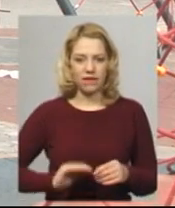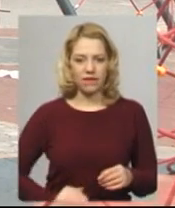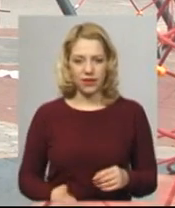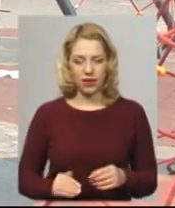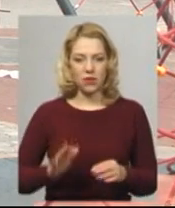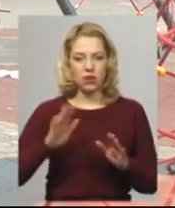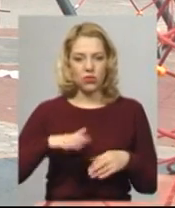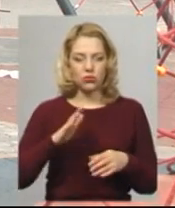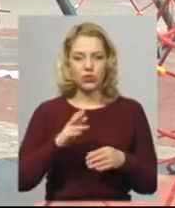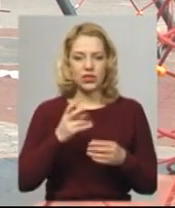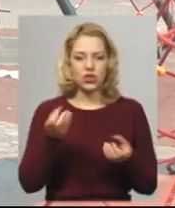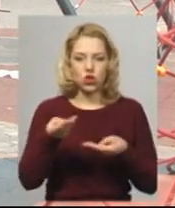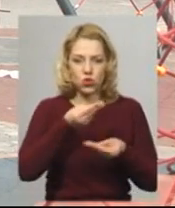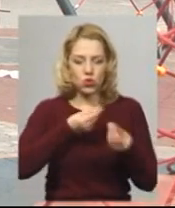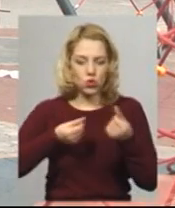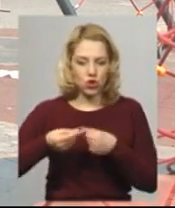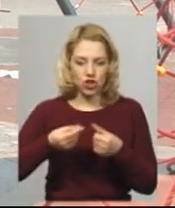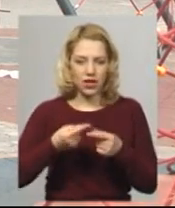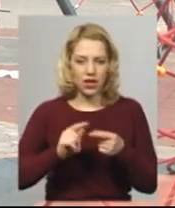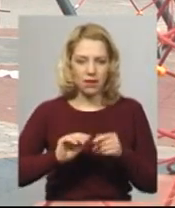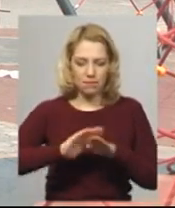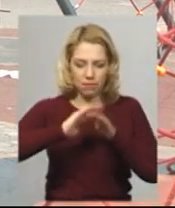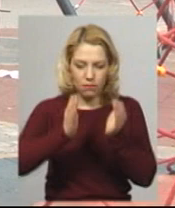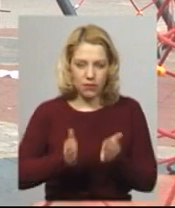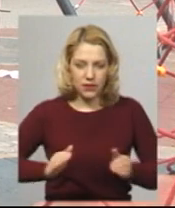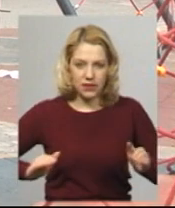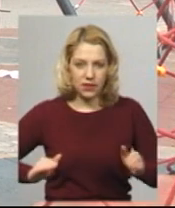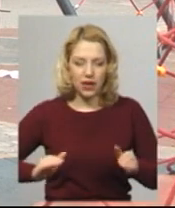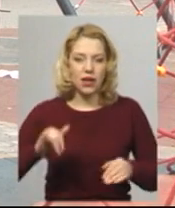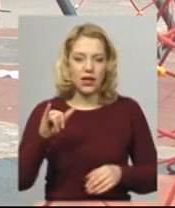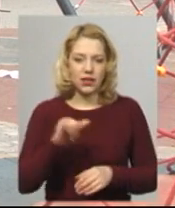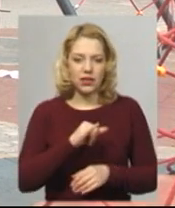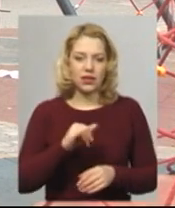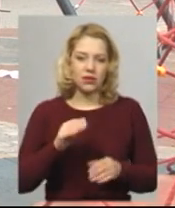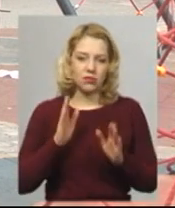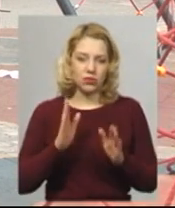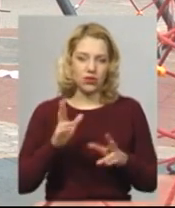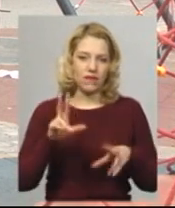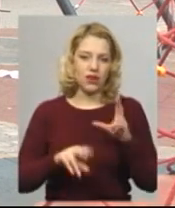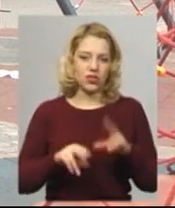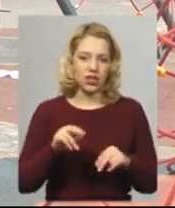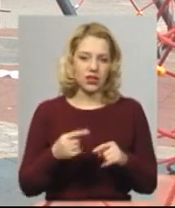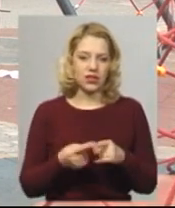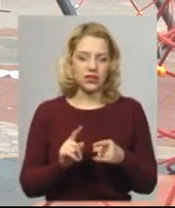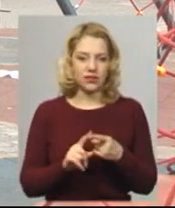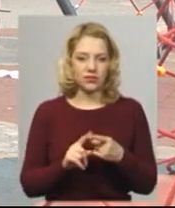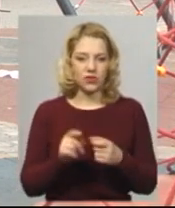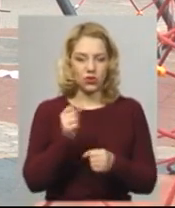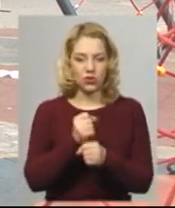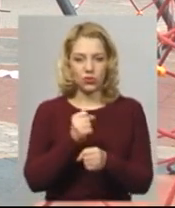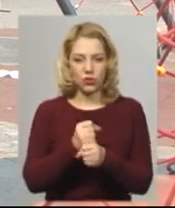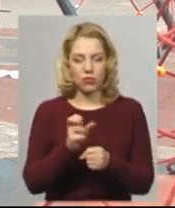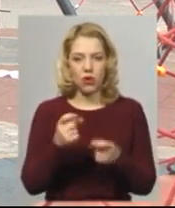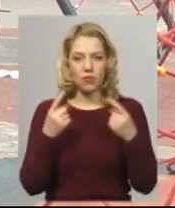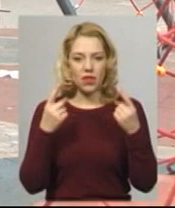покриватися штучним покриттям синтетичним. І можна буде вважати, що роботи по